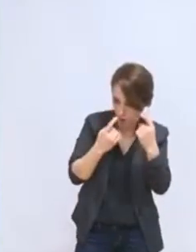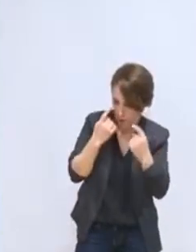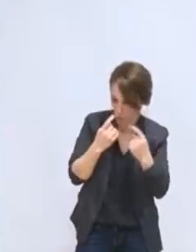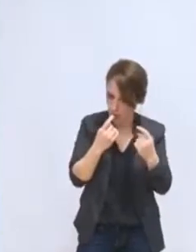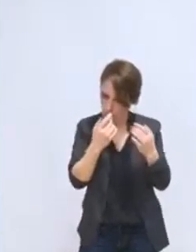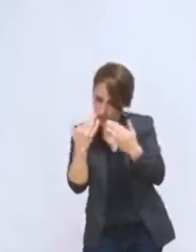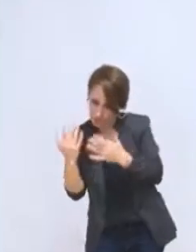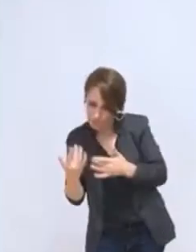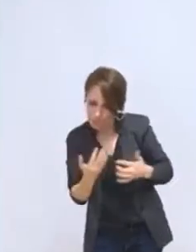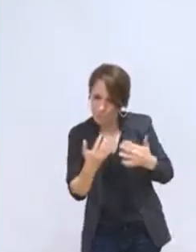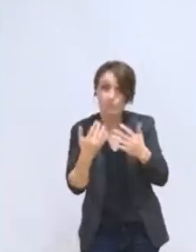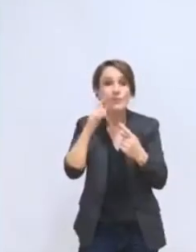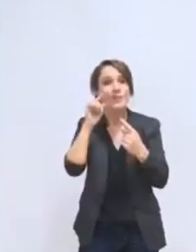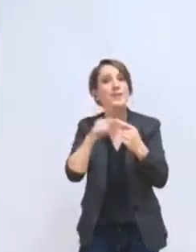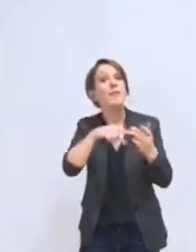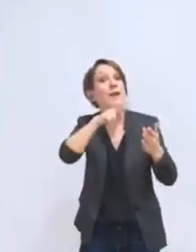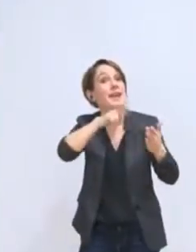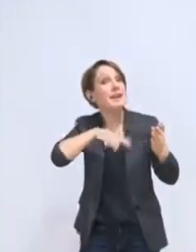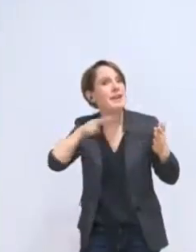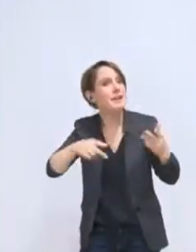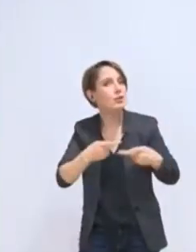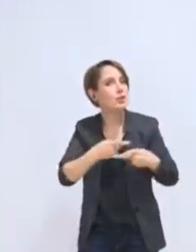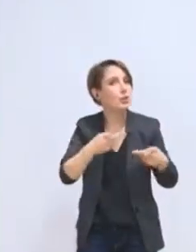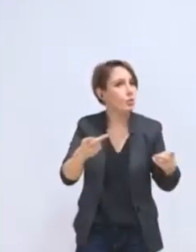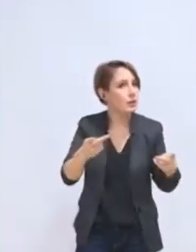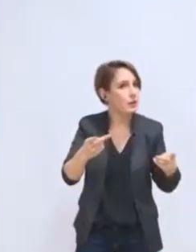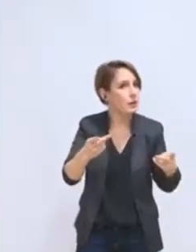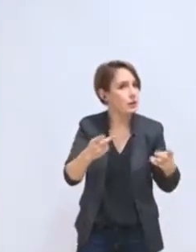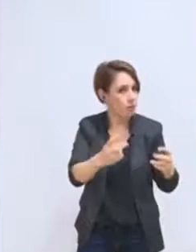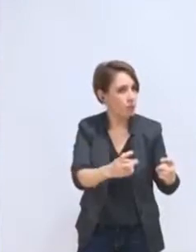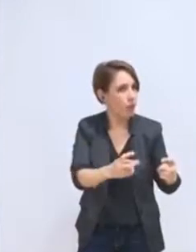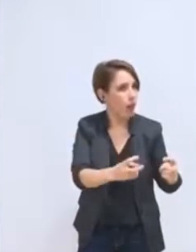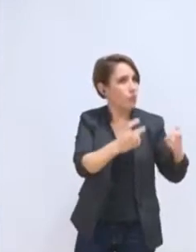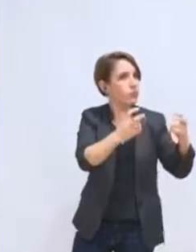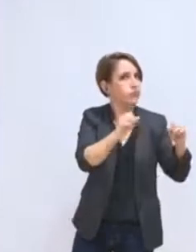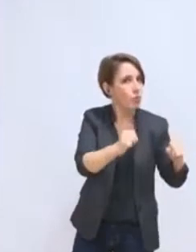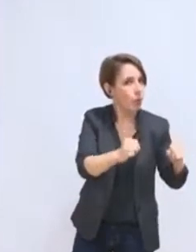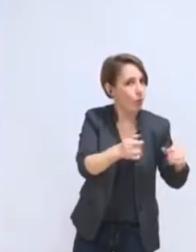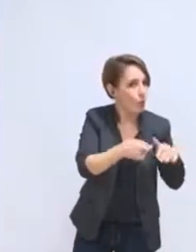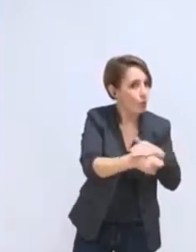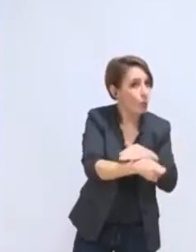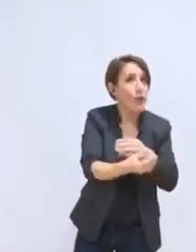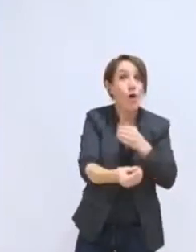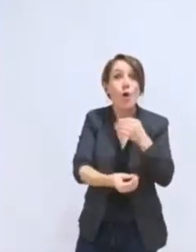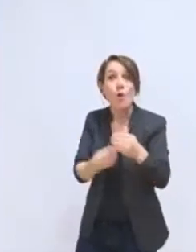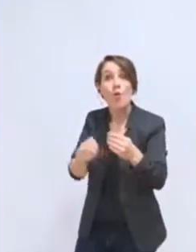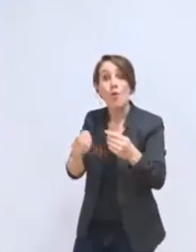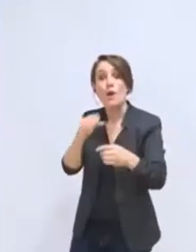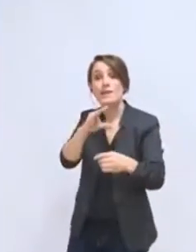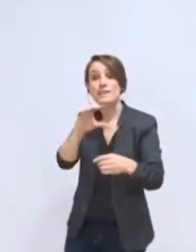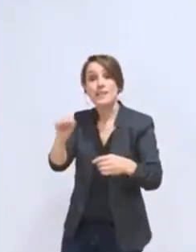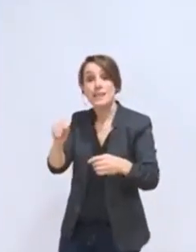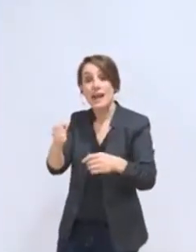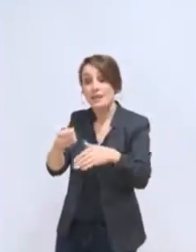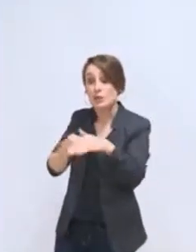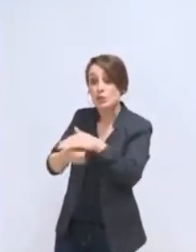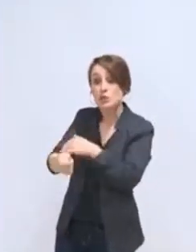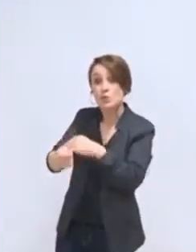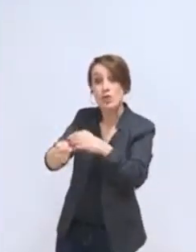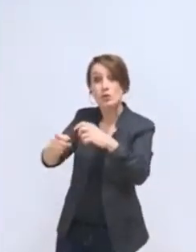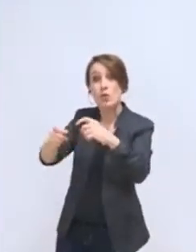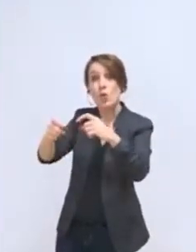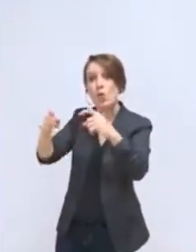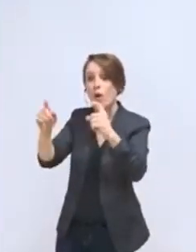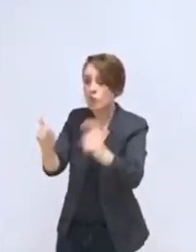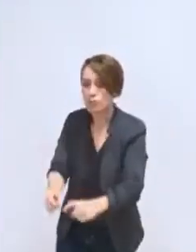mais aussi, puisque je viens d'en parler, au CCAS, sinon, en ne baissant pas la subvention, peut-être déjà en la baissant un peu moins